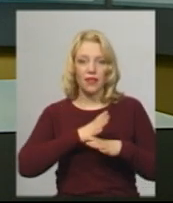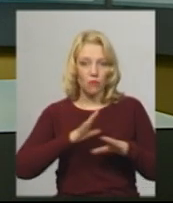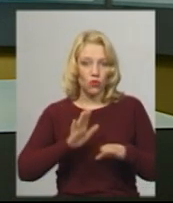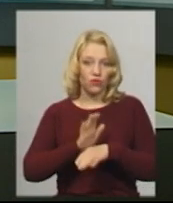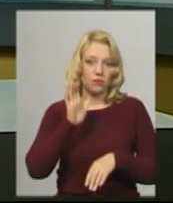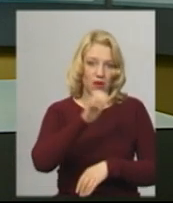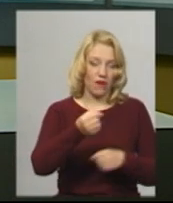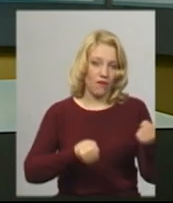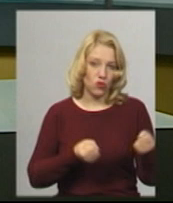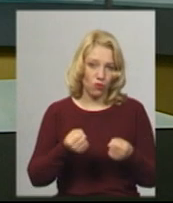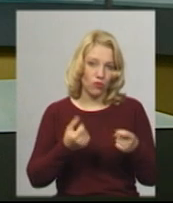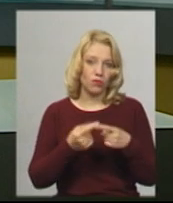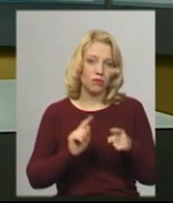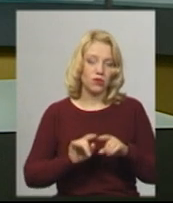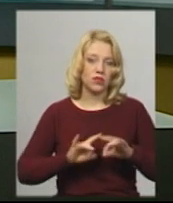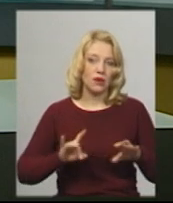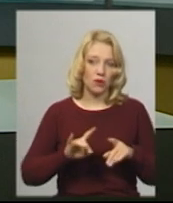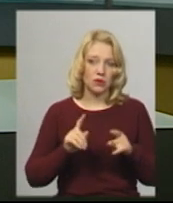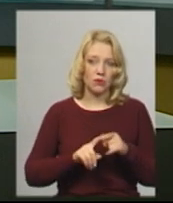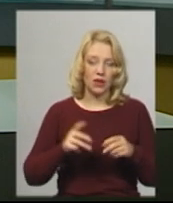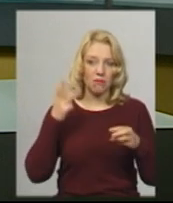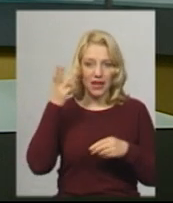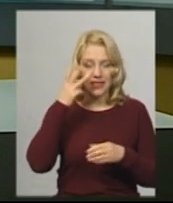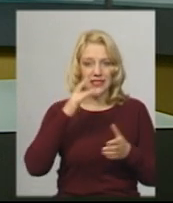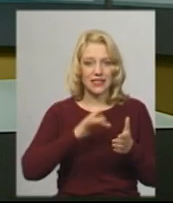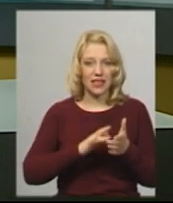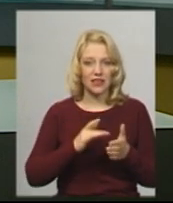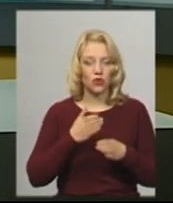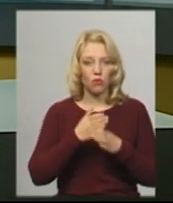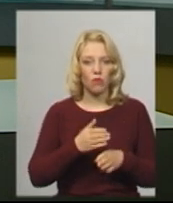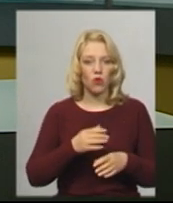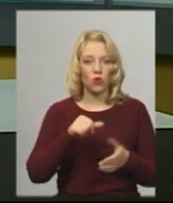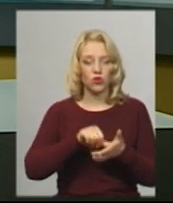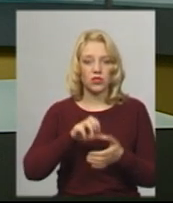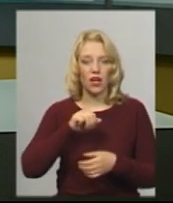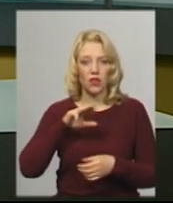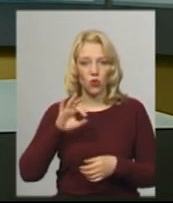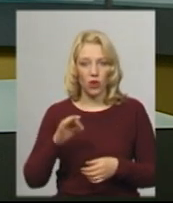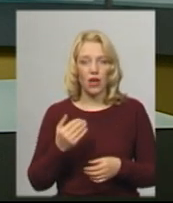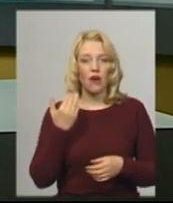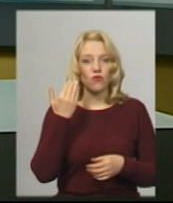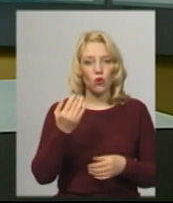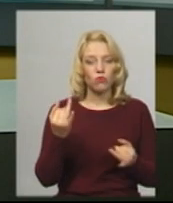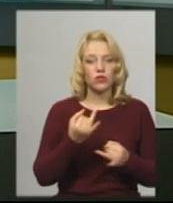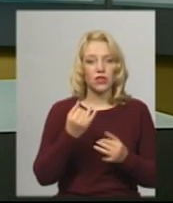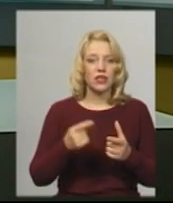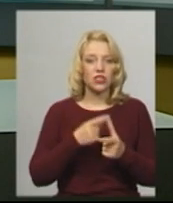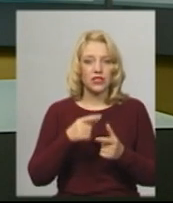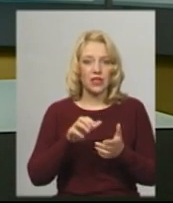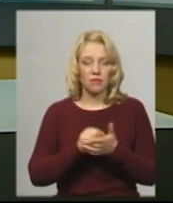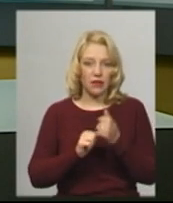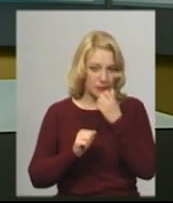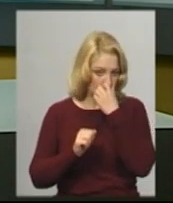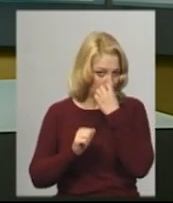Суспільному сказав керівник Хмельницького центру допомоги учасникам АТО Володимир Шрубковський. У нього поцікавилися, чи займаються наданням